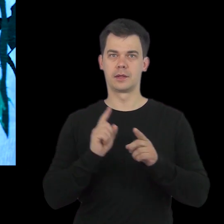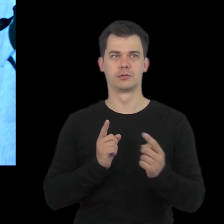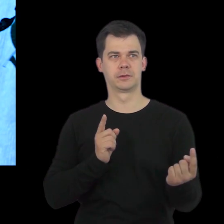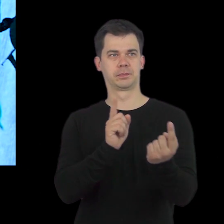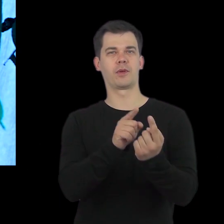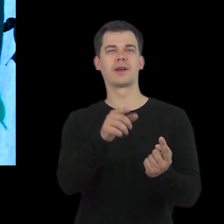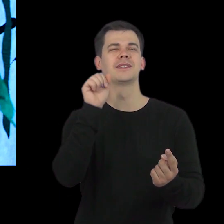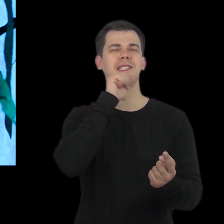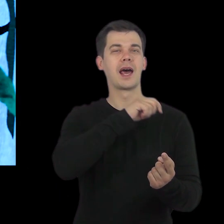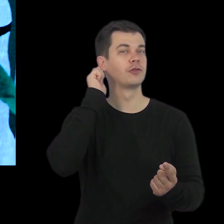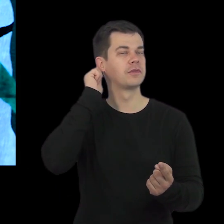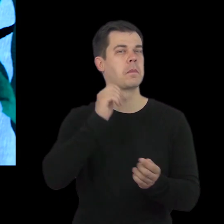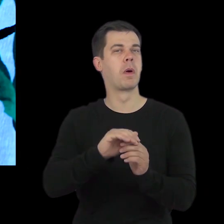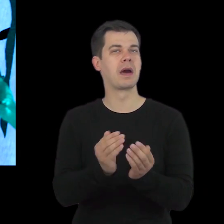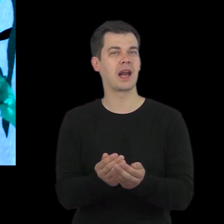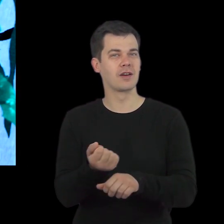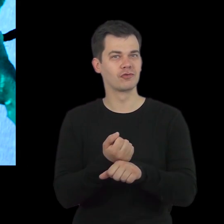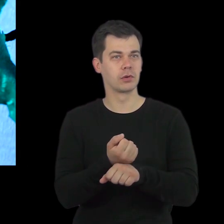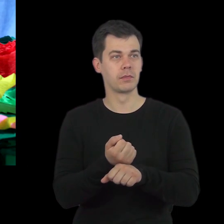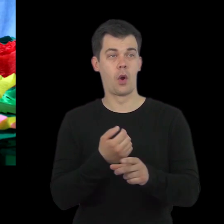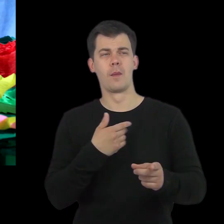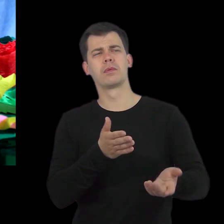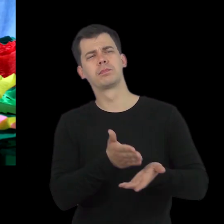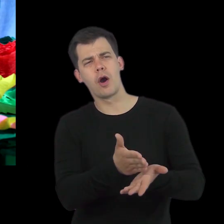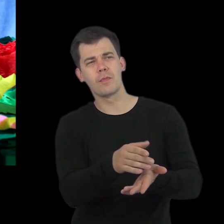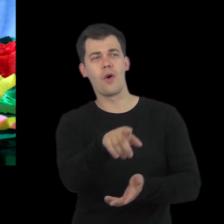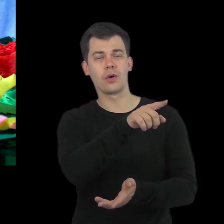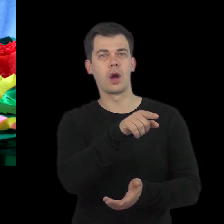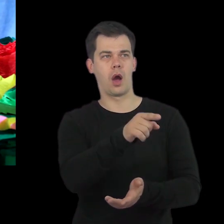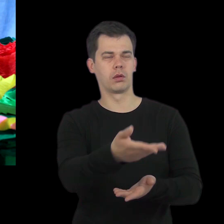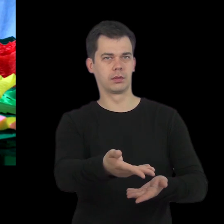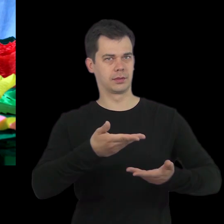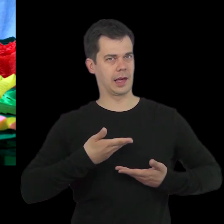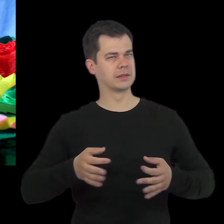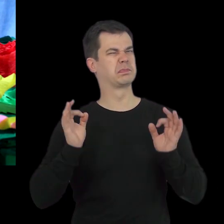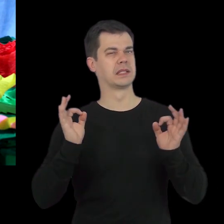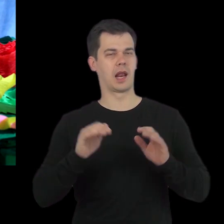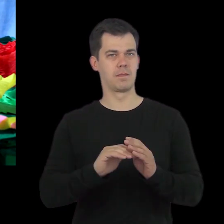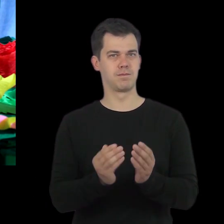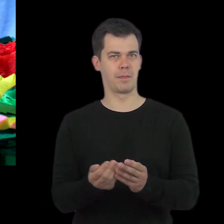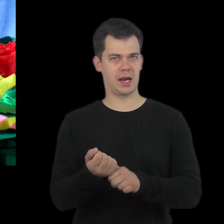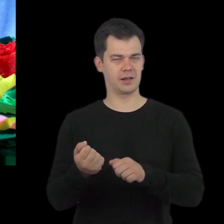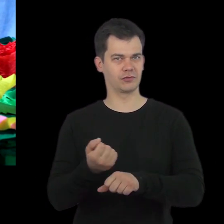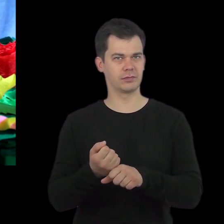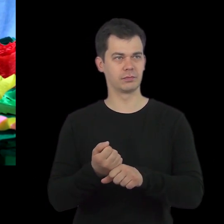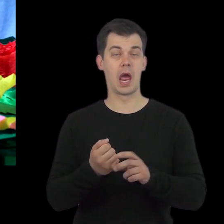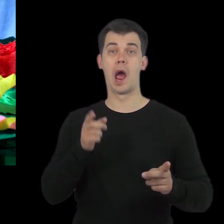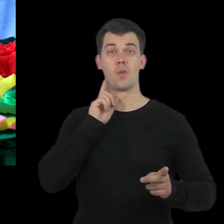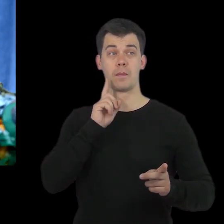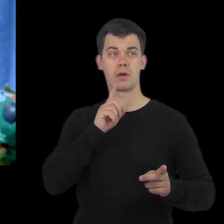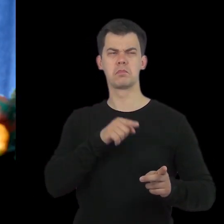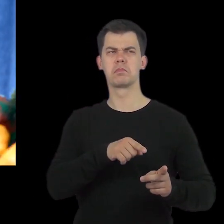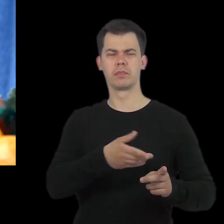starą pomarańczarkę, która w zamian za okazaną jej troskę obdarowała Stańczyka magicznymi pomarańczami. Mężczyzna